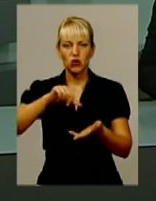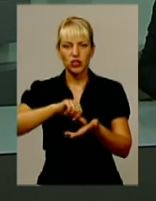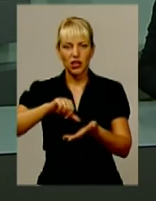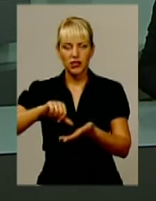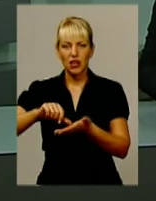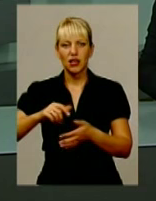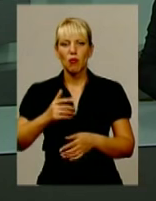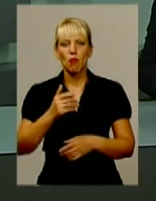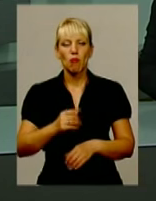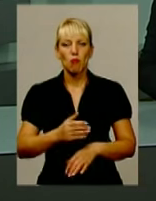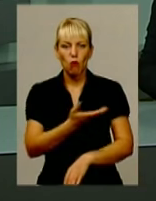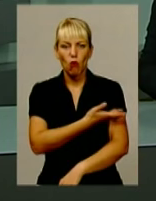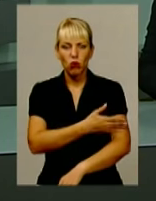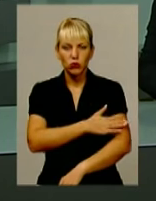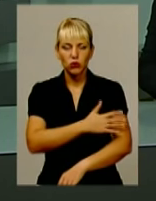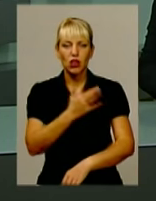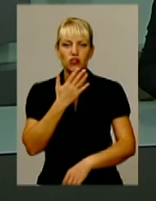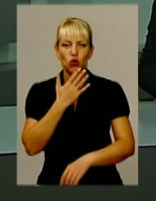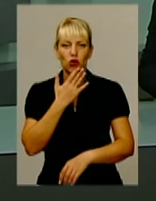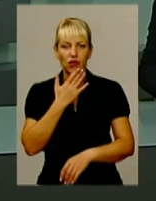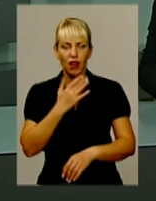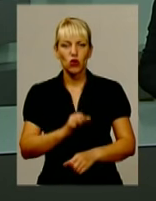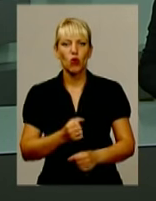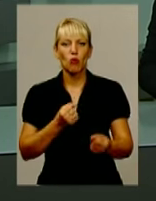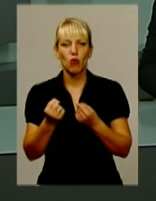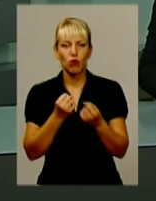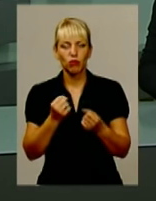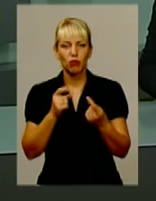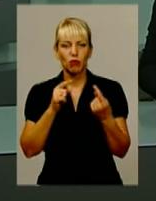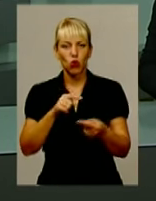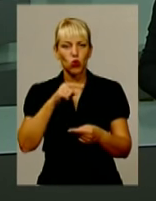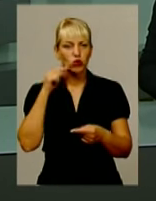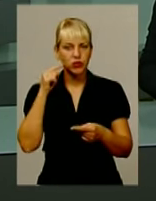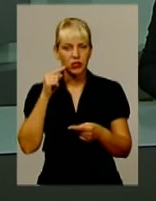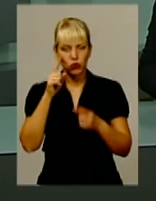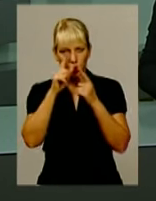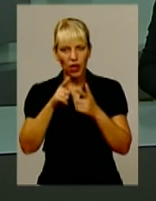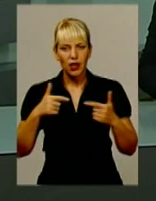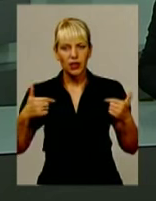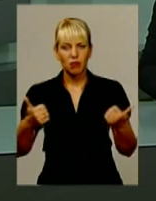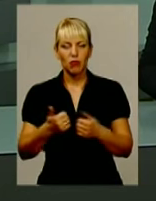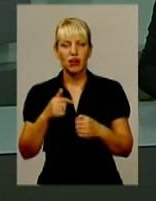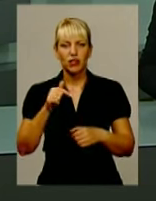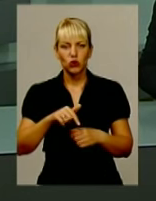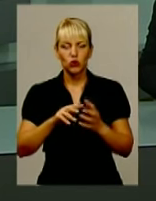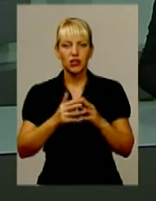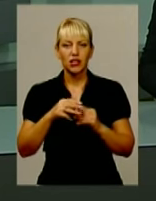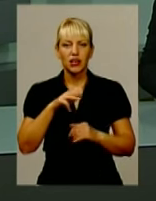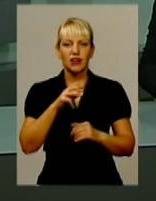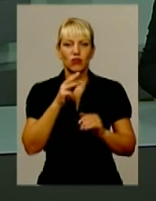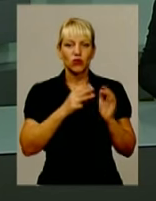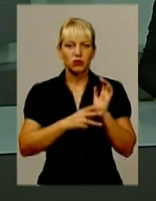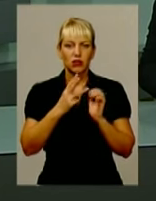боротьби проти Російської імперії. Саме тут, неподалік села Меньківці, 22 травня 1863 року